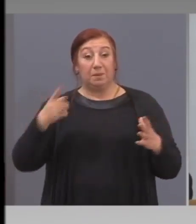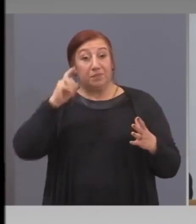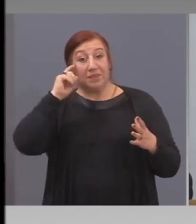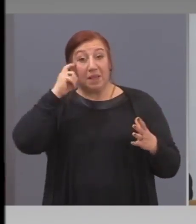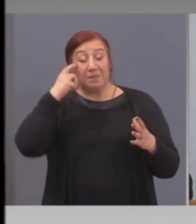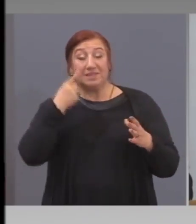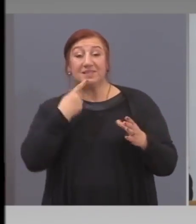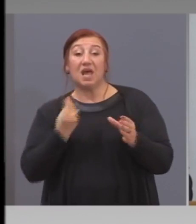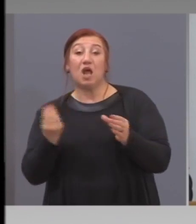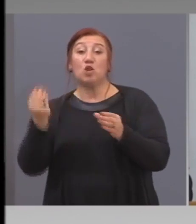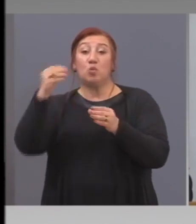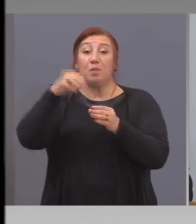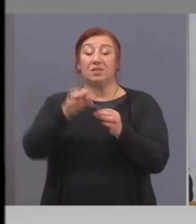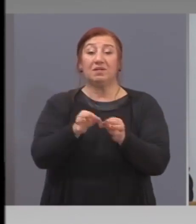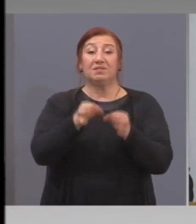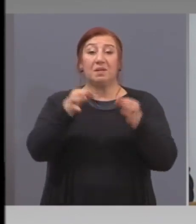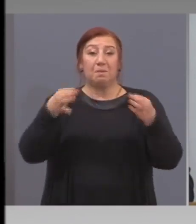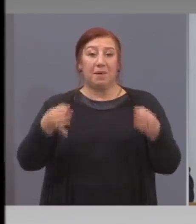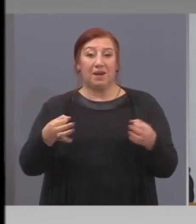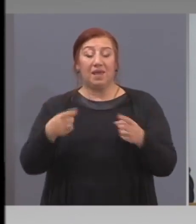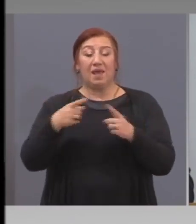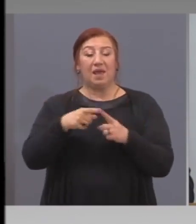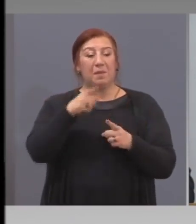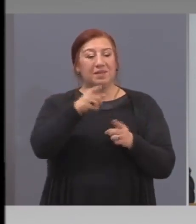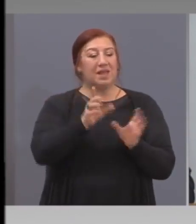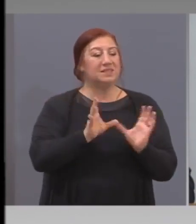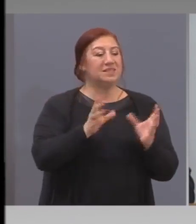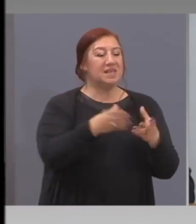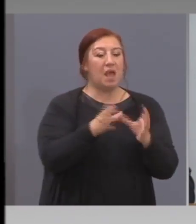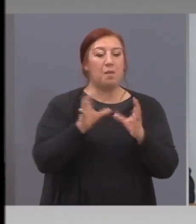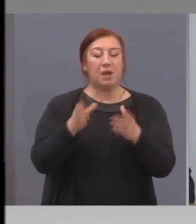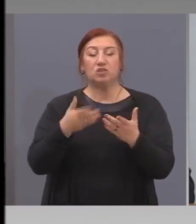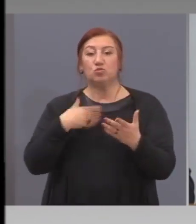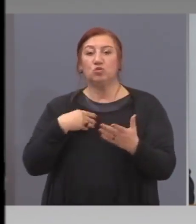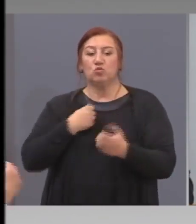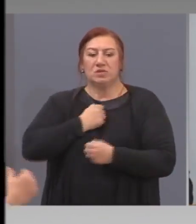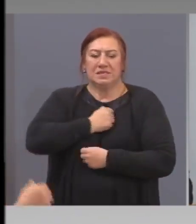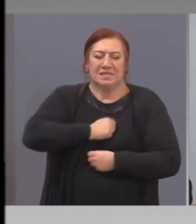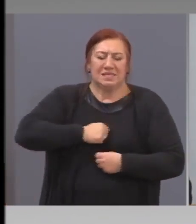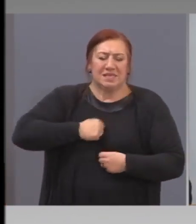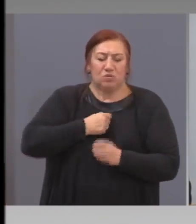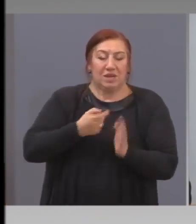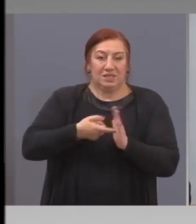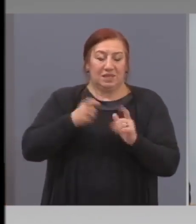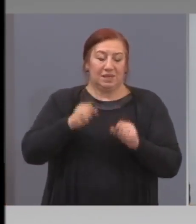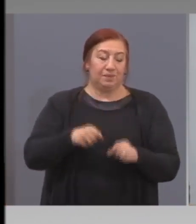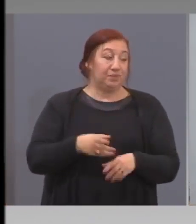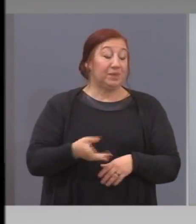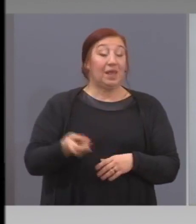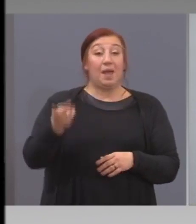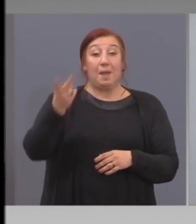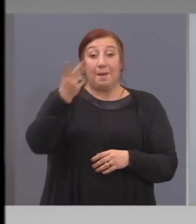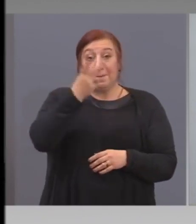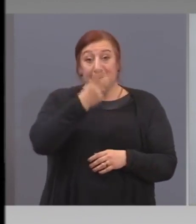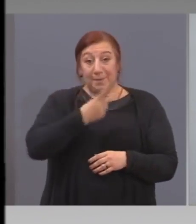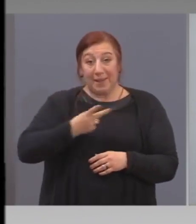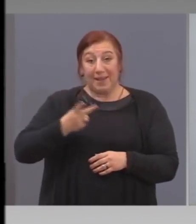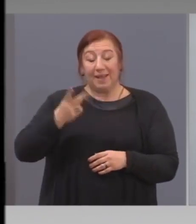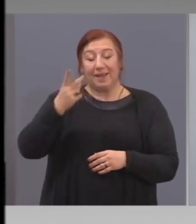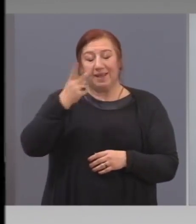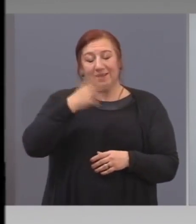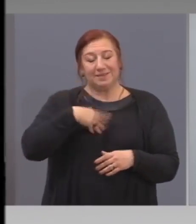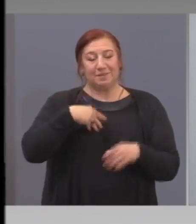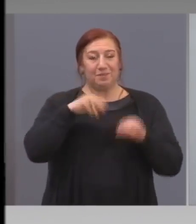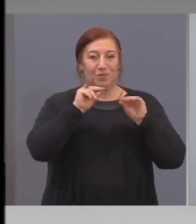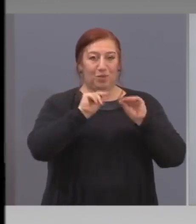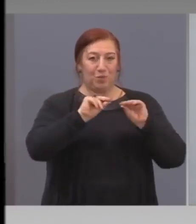допълнителни мерки към този тип браншове, кои имате вече информация? Значи пак искам да разберете. Към